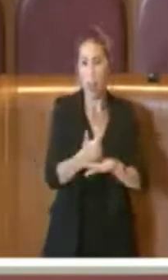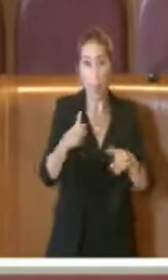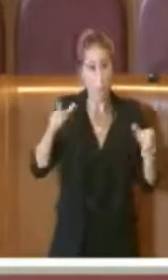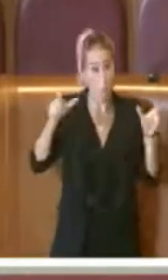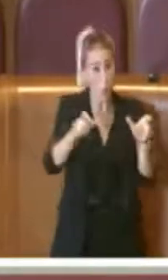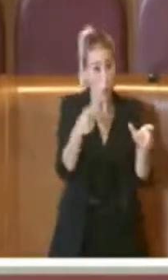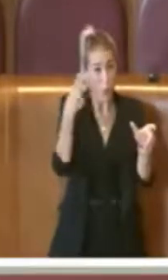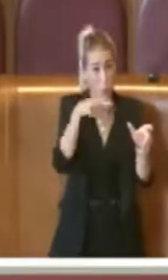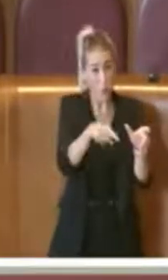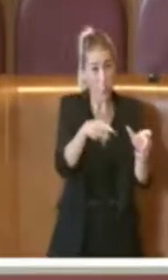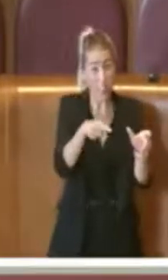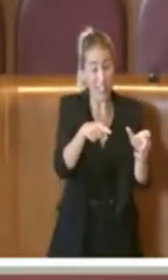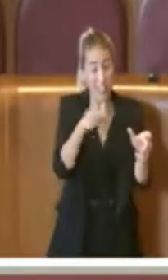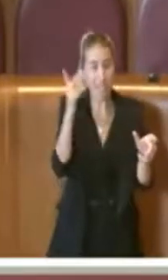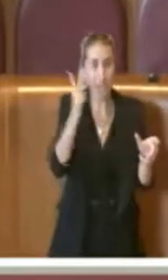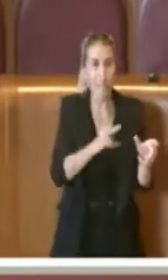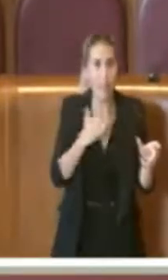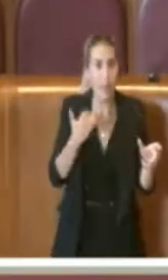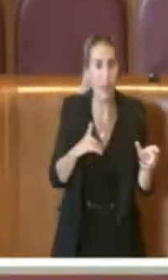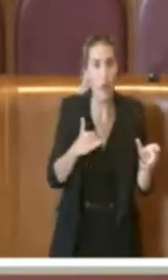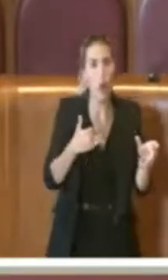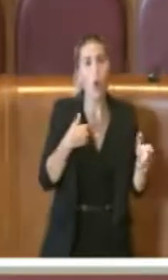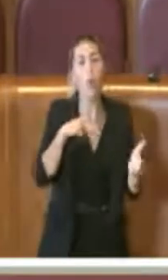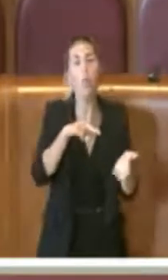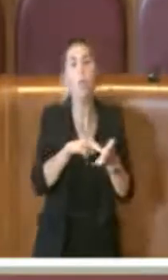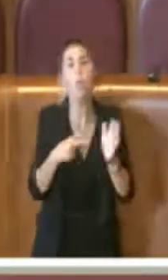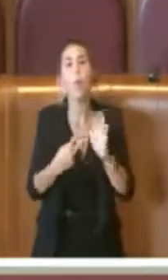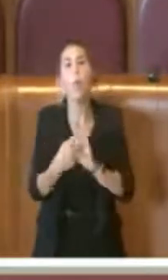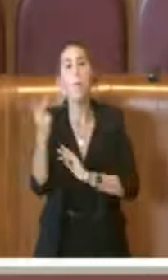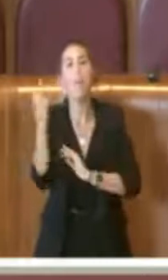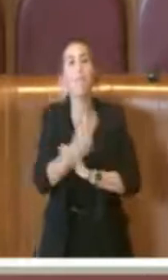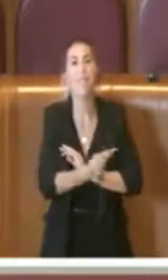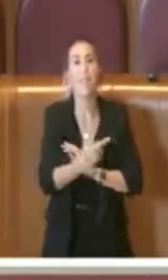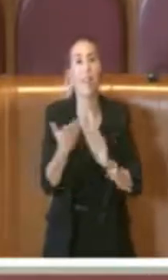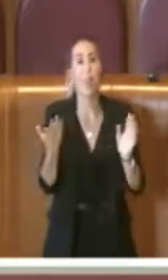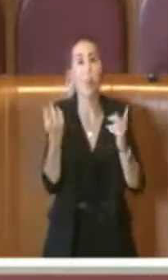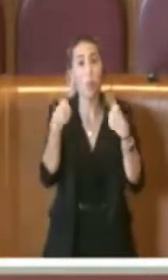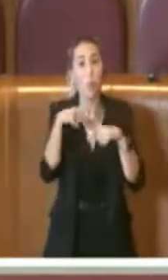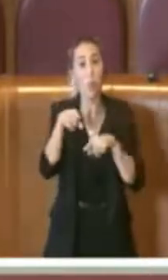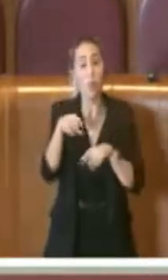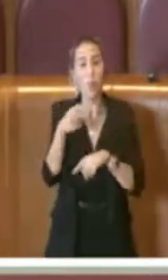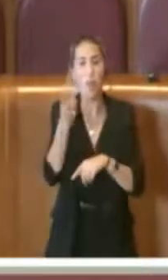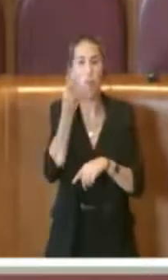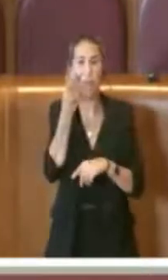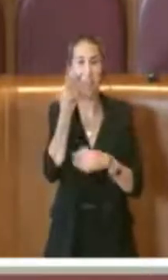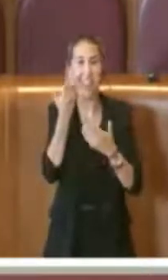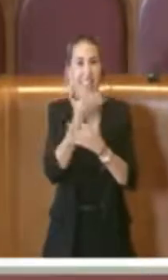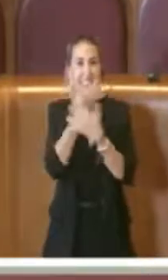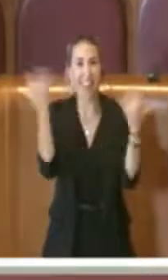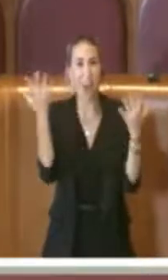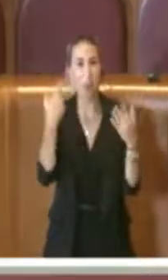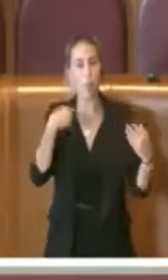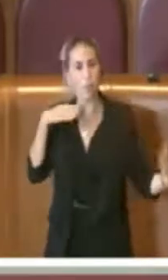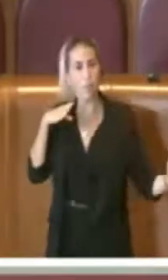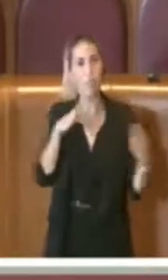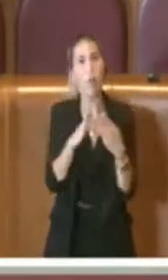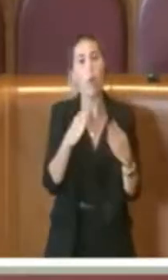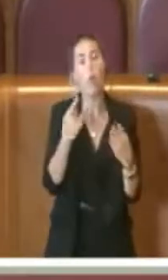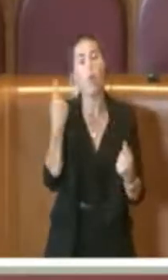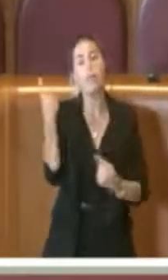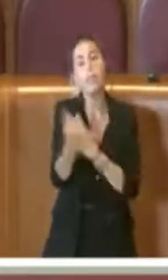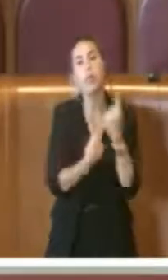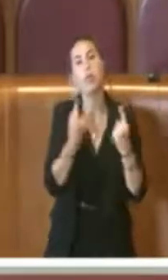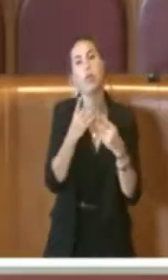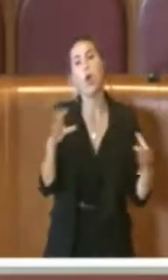effettivamente un problema concreto e questo lei lo andremo anche ad affrontare nella questione